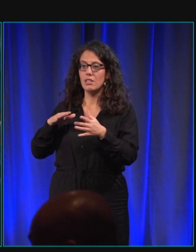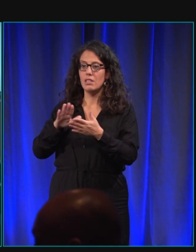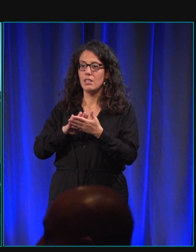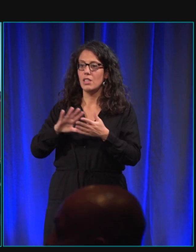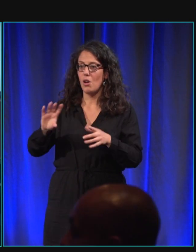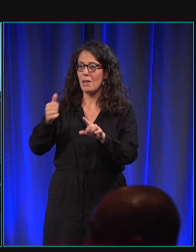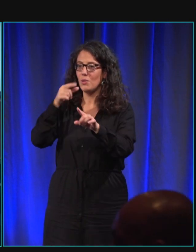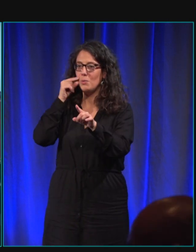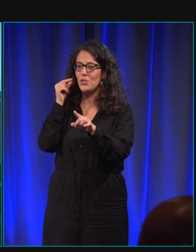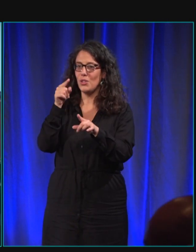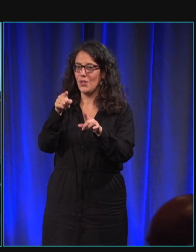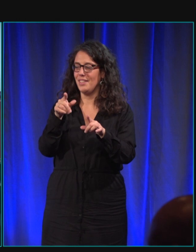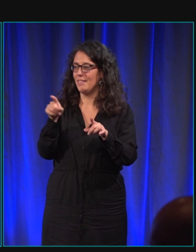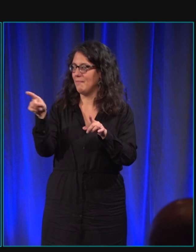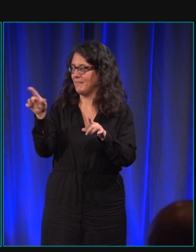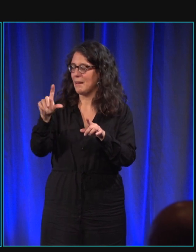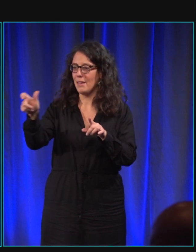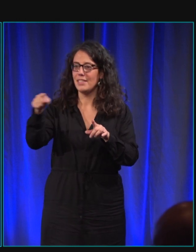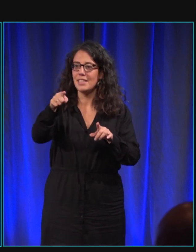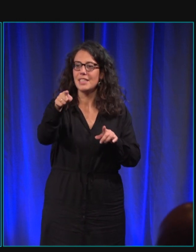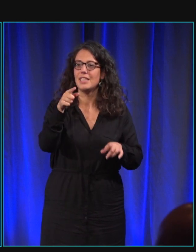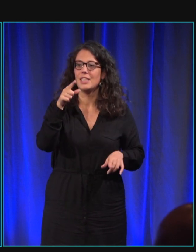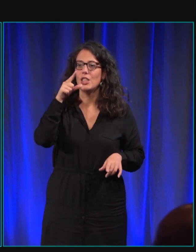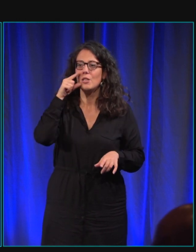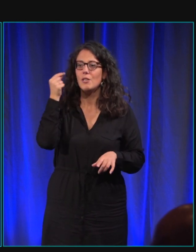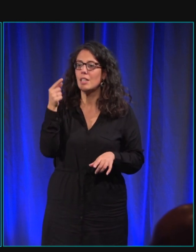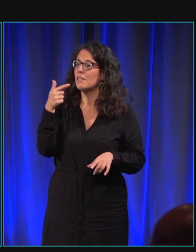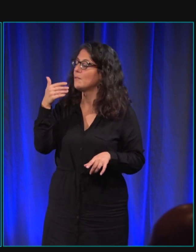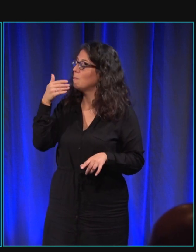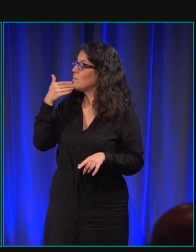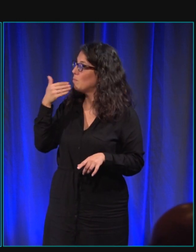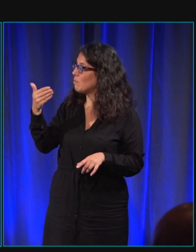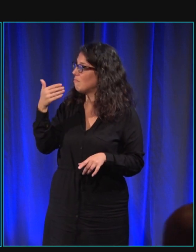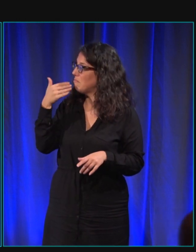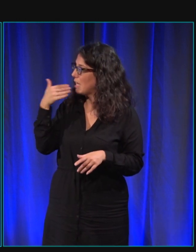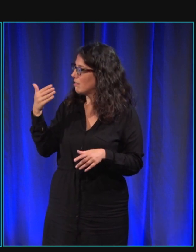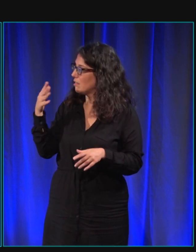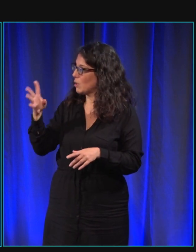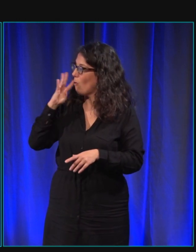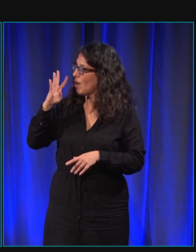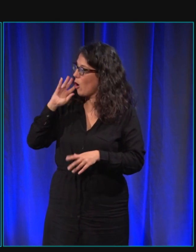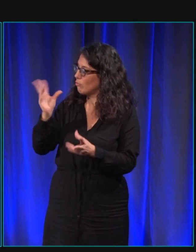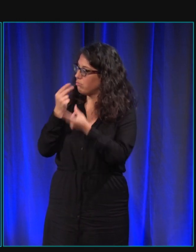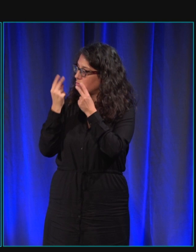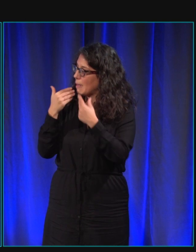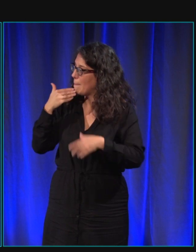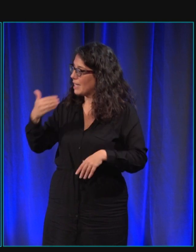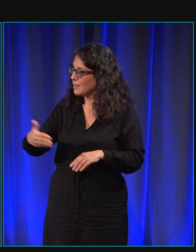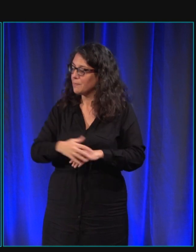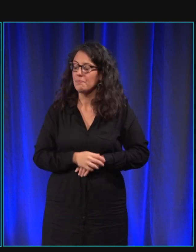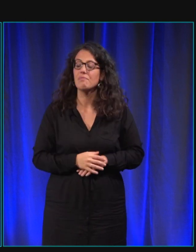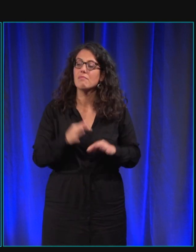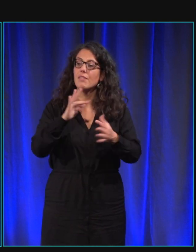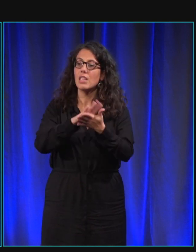monsieur là-bas bonsoir merci pour cette conférence une petite question pour les chiens du